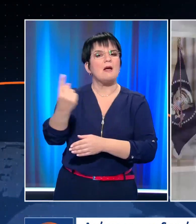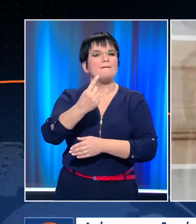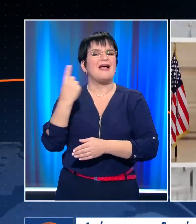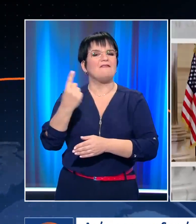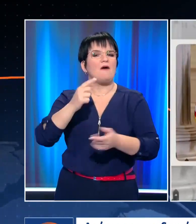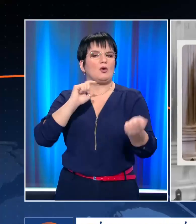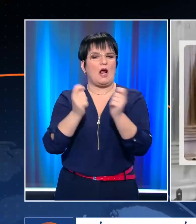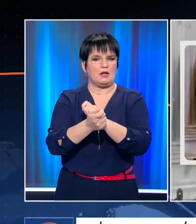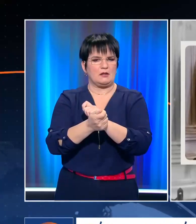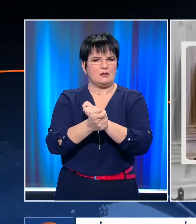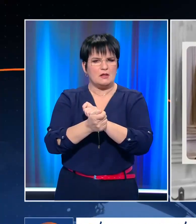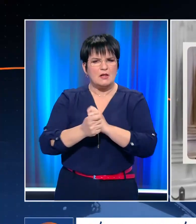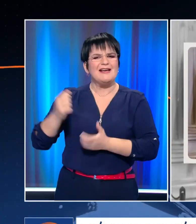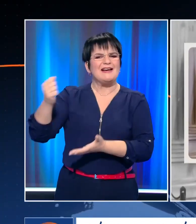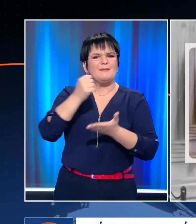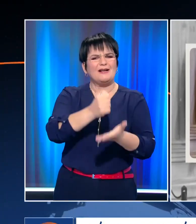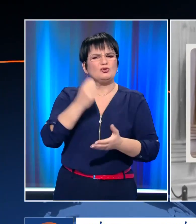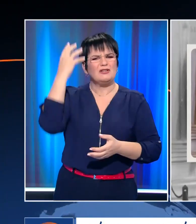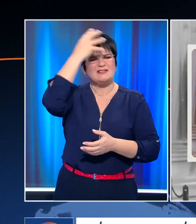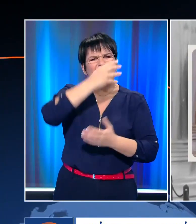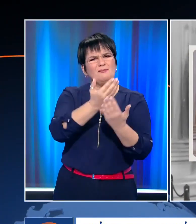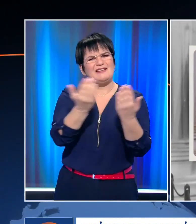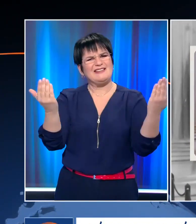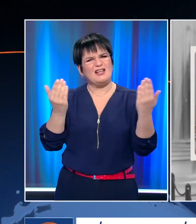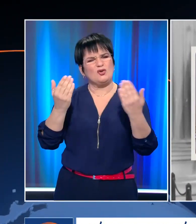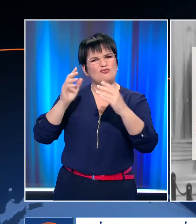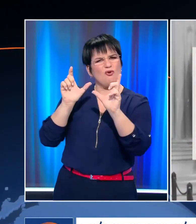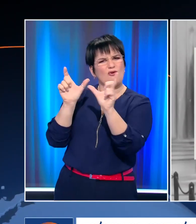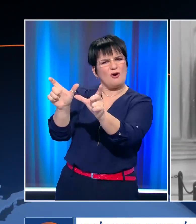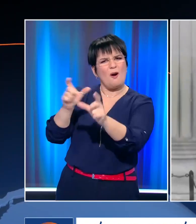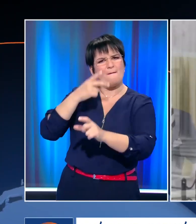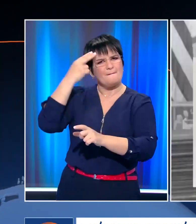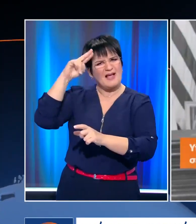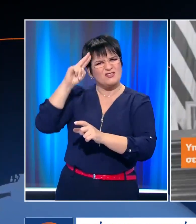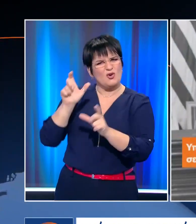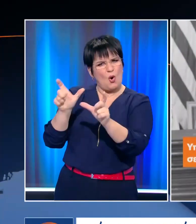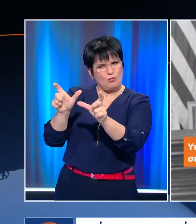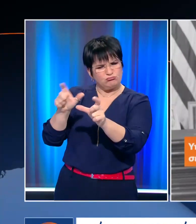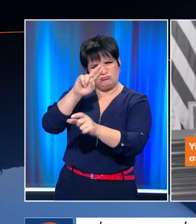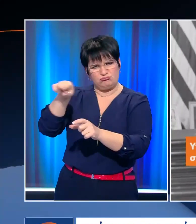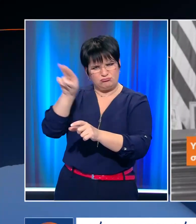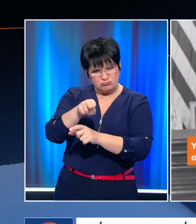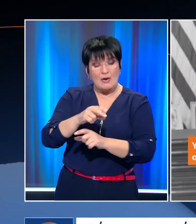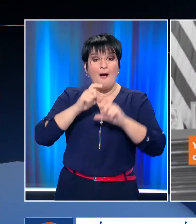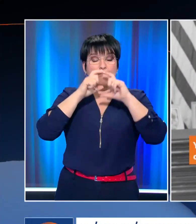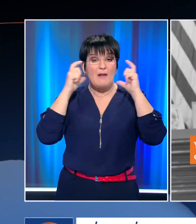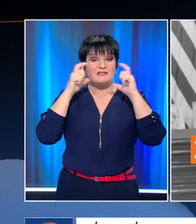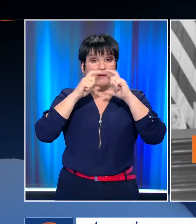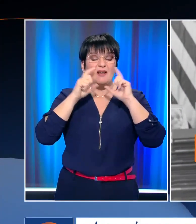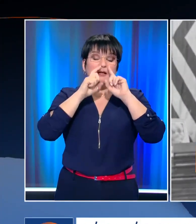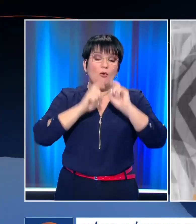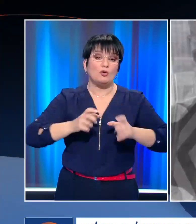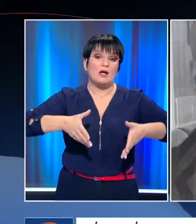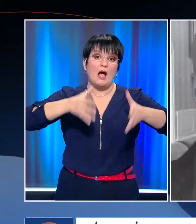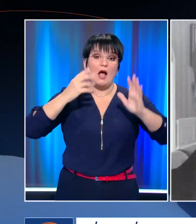αλλαγή, η πάυση της κρατικής χρηματοδότησης του τείχους του Τραμπ στα σύνορα με το Μεξικό, η υποχρεωτική χρυσή μάσκας σε δημόσια κτίρια,